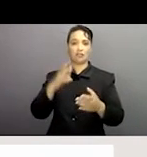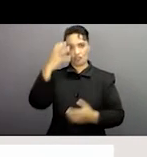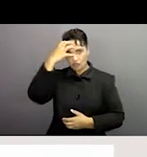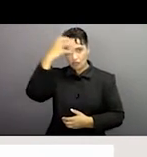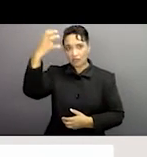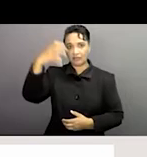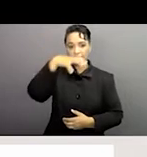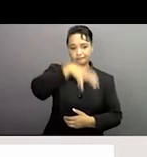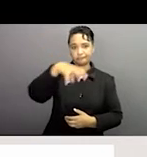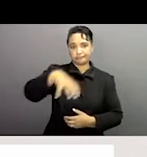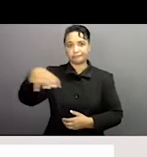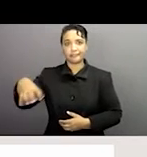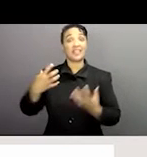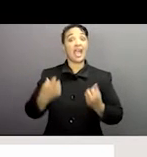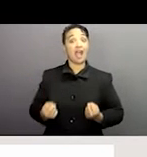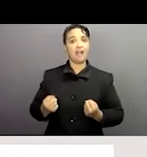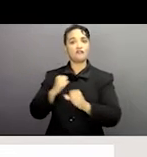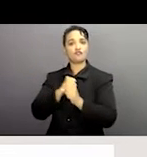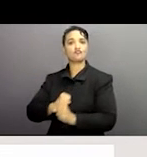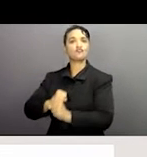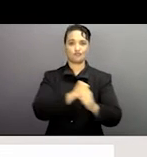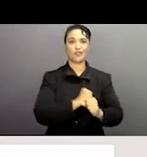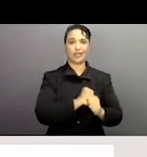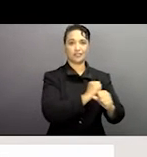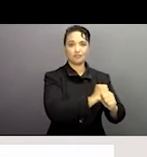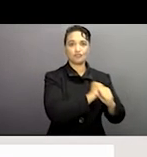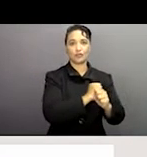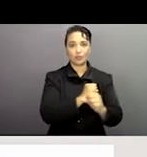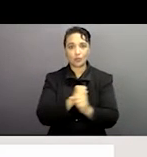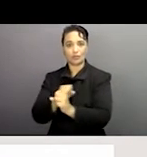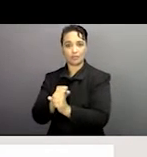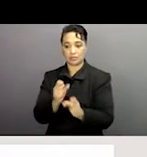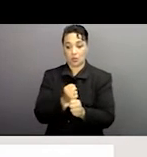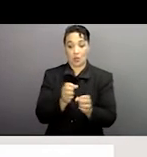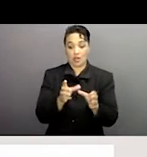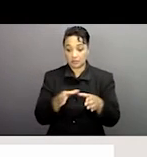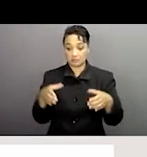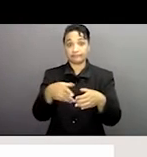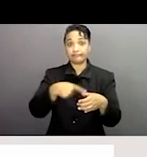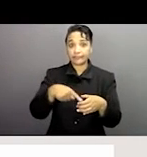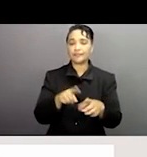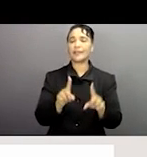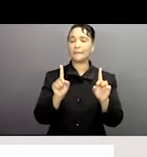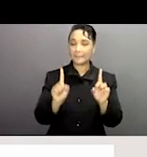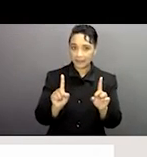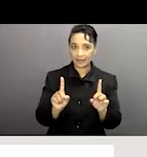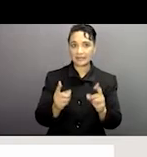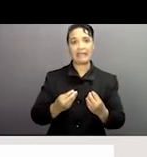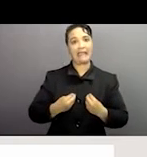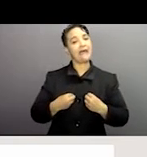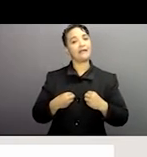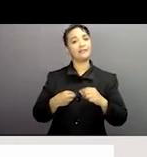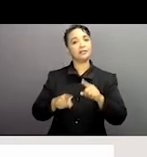du gouvernement qui a été faite par le gouvernement ou qui été fournie par le gouvernement aux travailleurs. Encore une fois, il y a